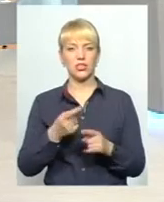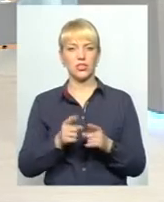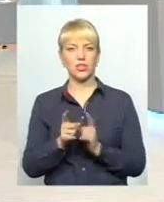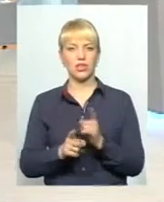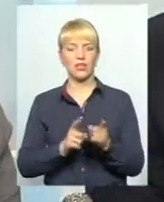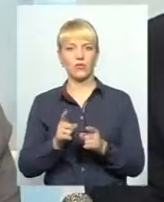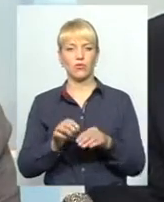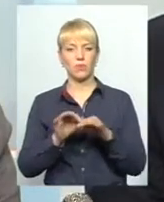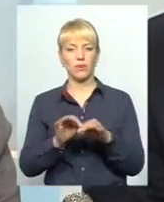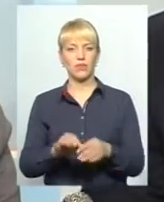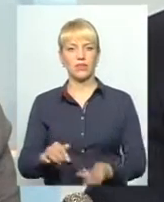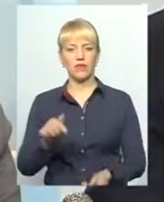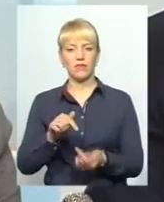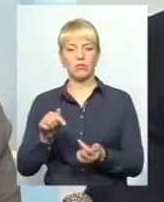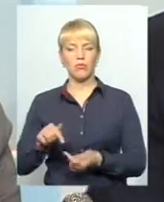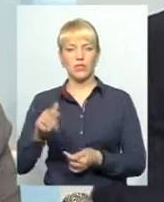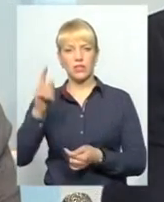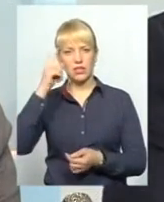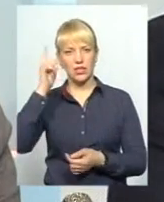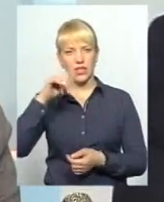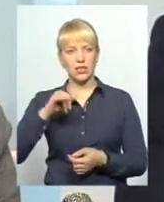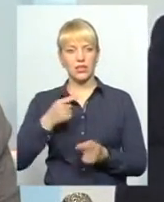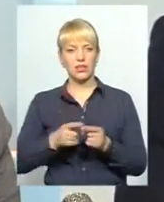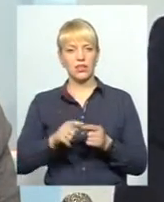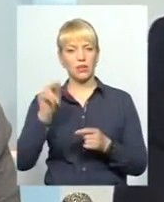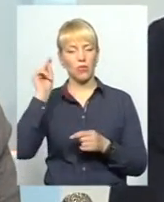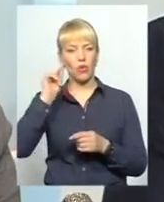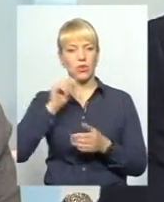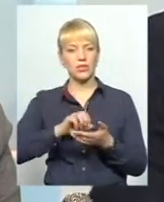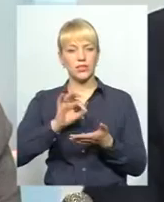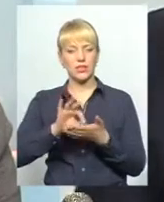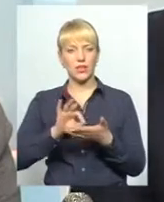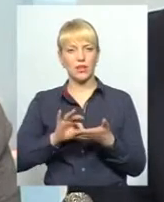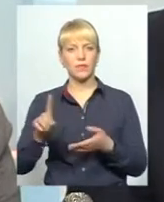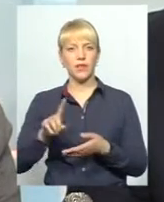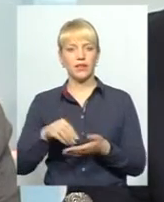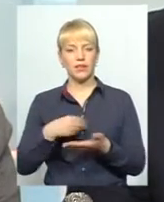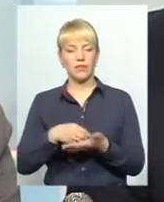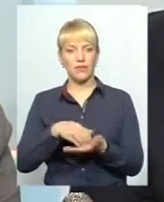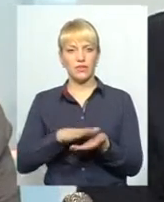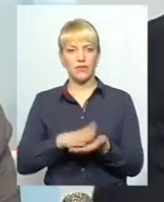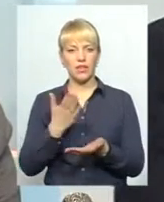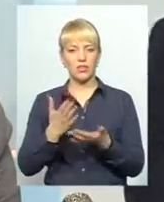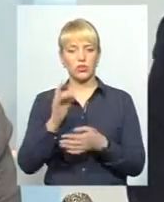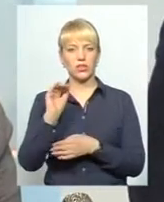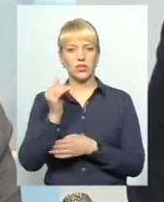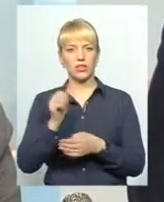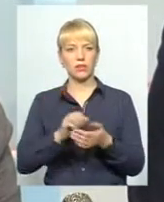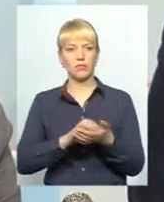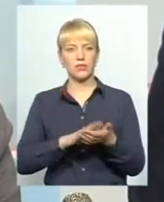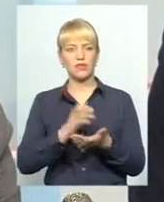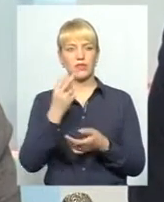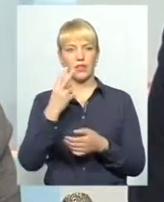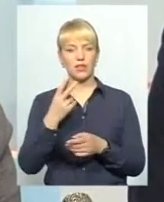– привести відповідність знання тим оцінкам, які виставляються. Тобто, якщо людина, дитина отримує 12, то вона і не ЗНО потім